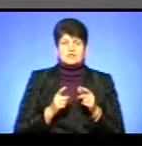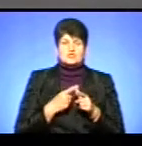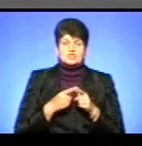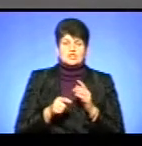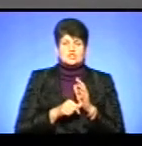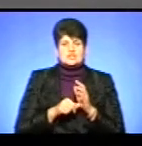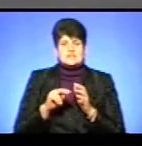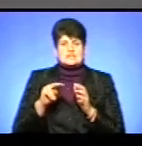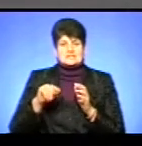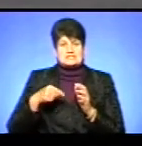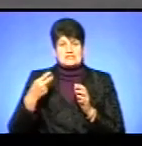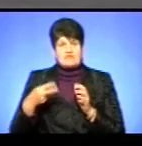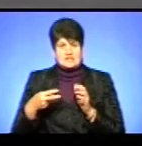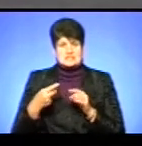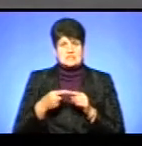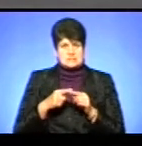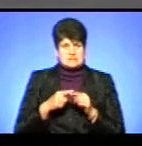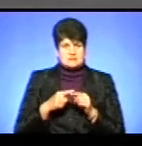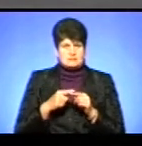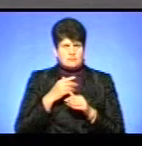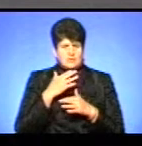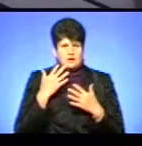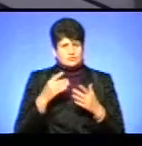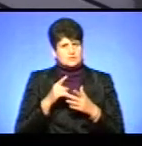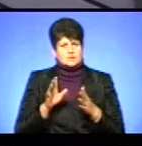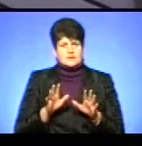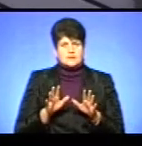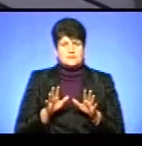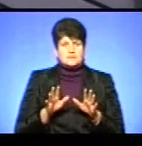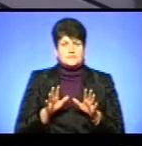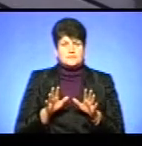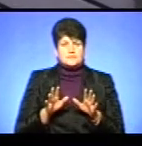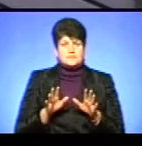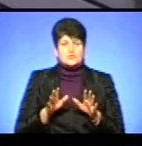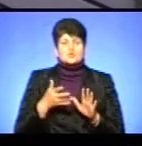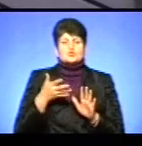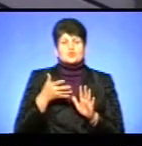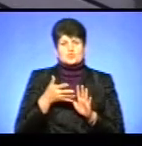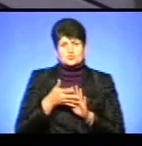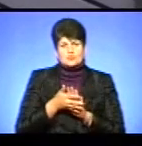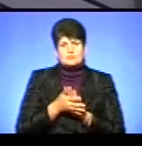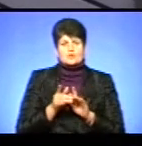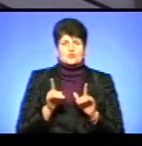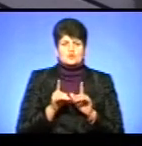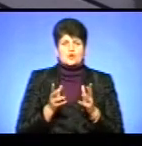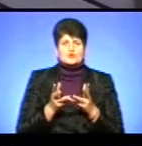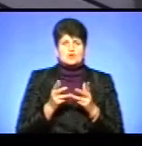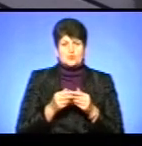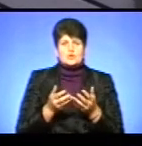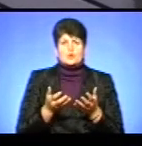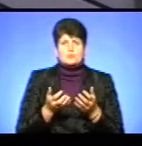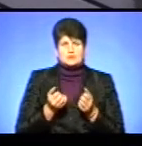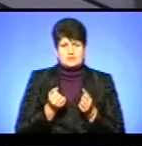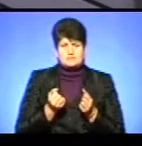на ваш погляд не забагато? Чи обґрунтовані ці розрахунки? Ну, зрозуміло, що розрахунки поступили від